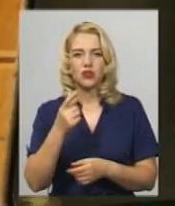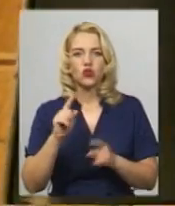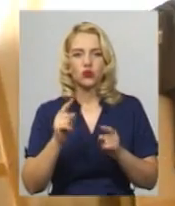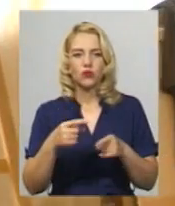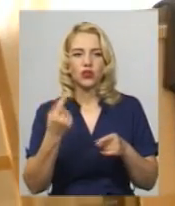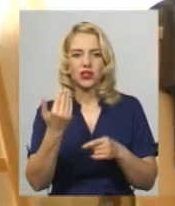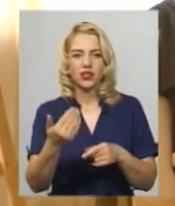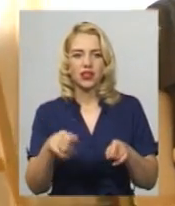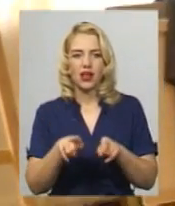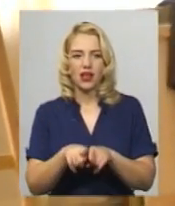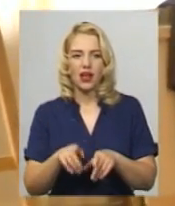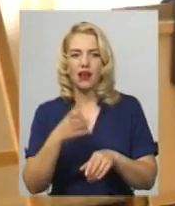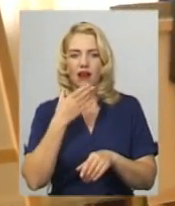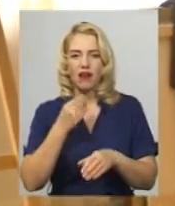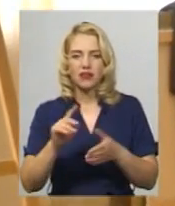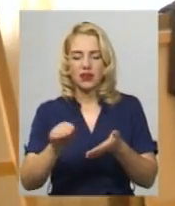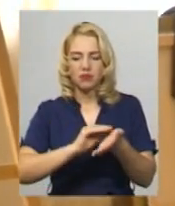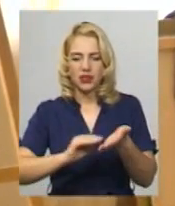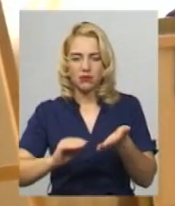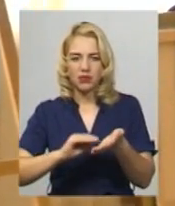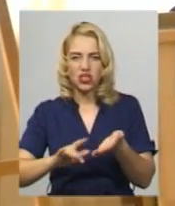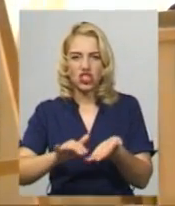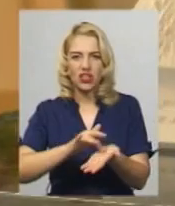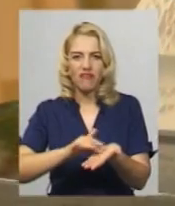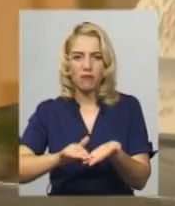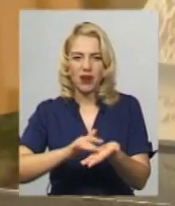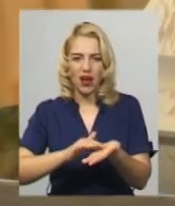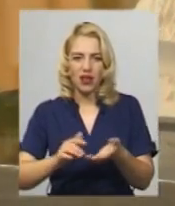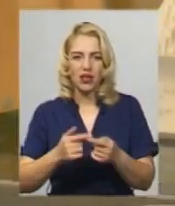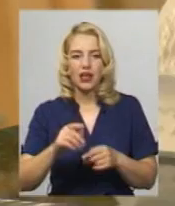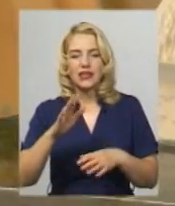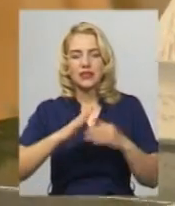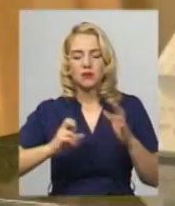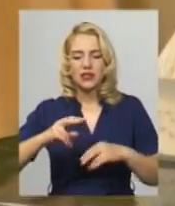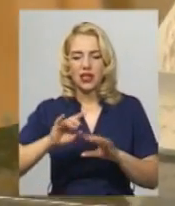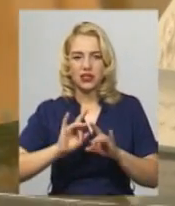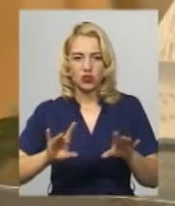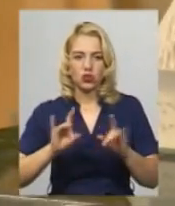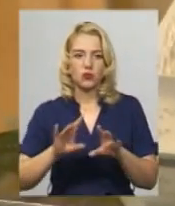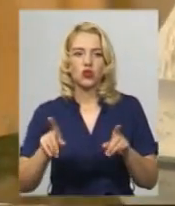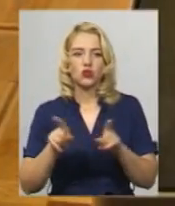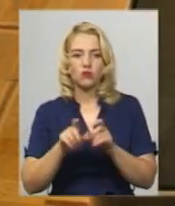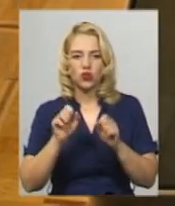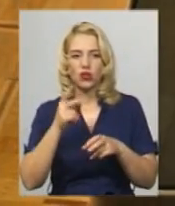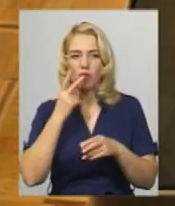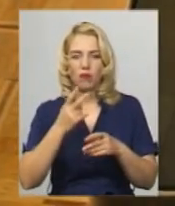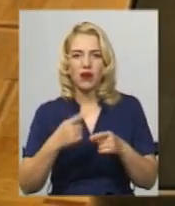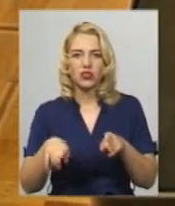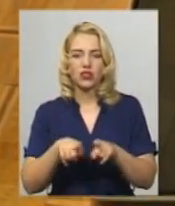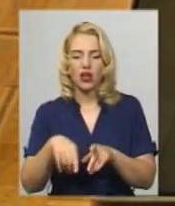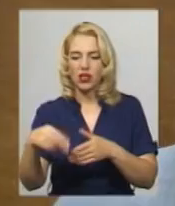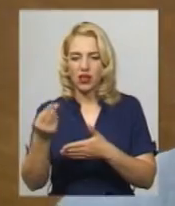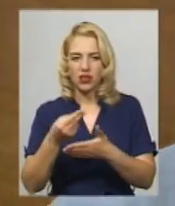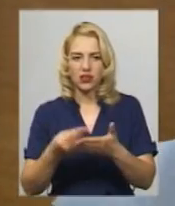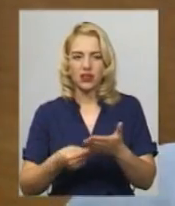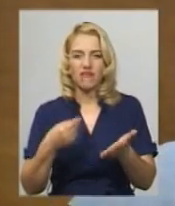підписом художника шерифтом Брайля. Спеціалістка з аудіодескрипції Інна Величко розповідає, що її можна побачити тактильно. Вартість такої – 5 тисяч